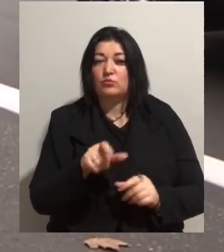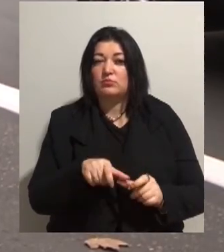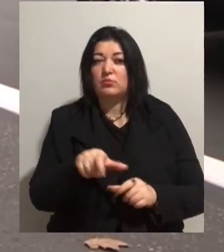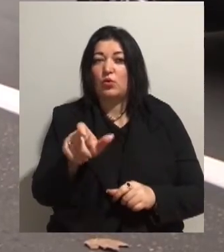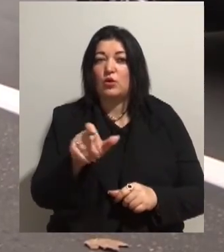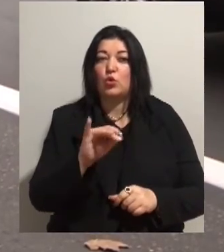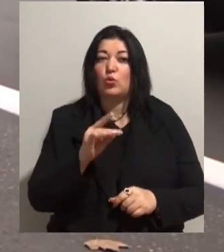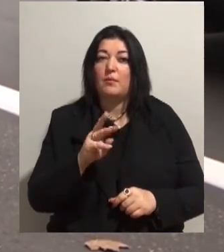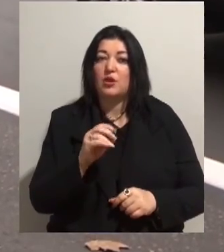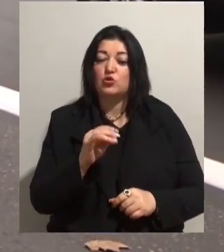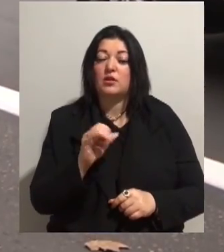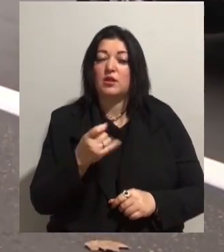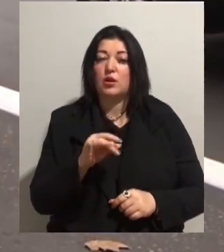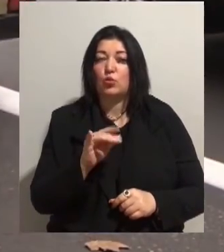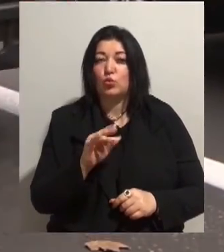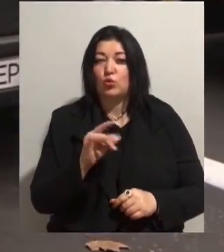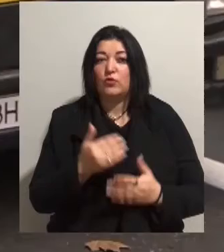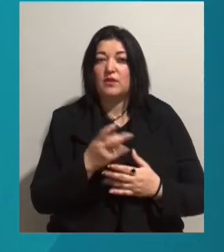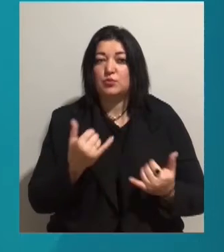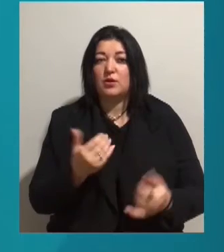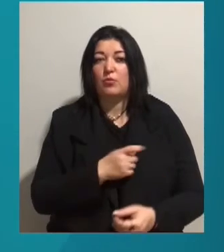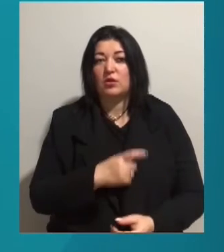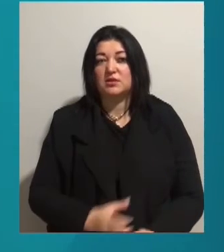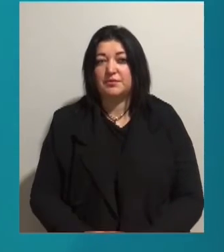Мельничук, Андрій Козюра, новини на Суспільному, Одеса.